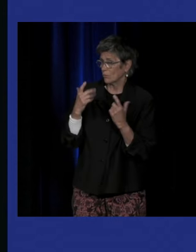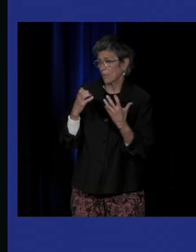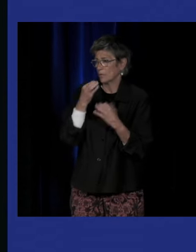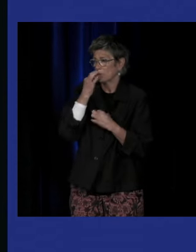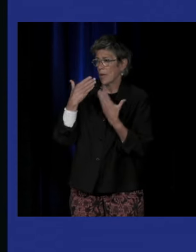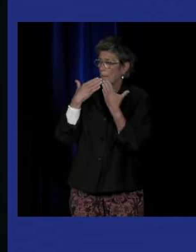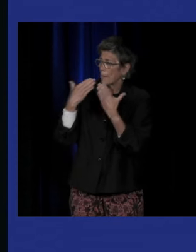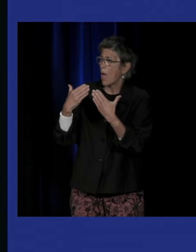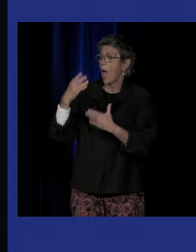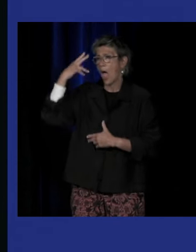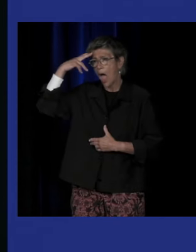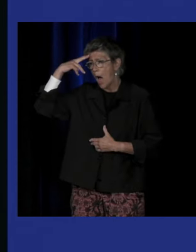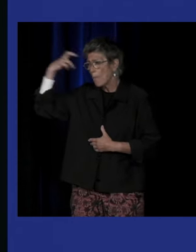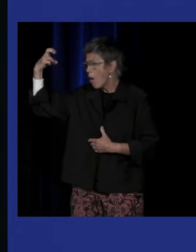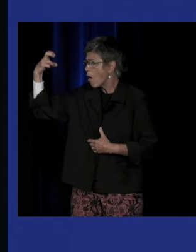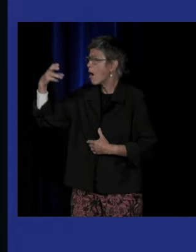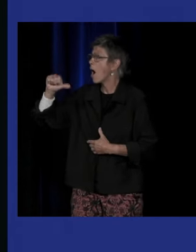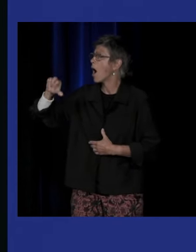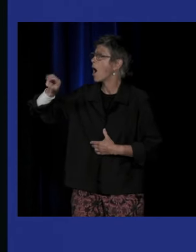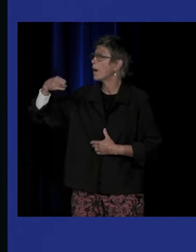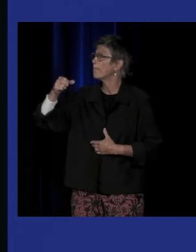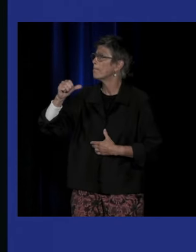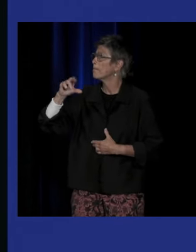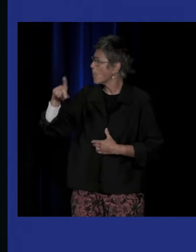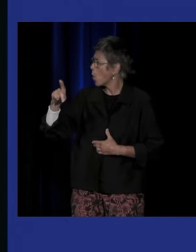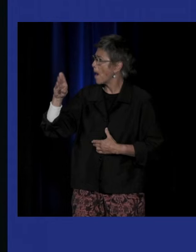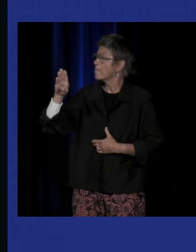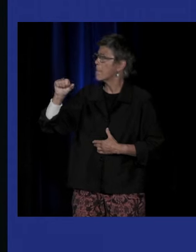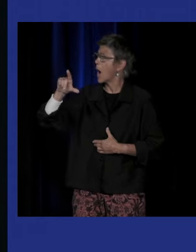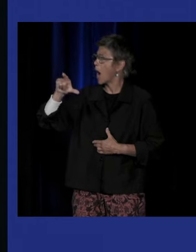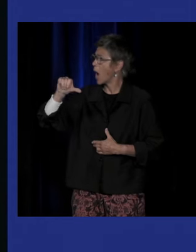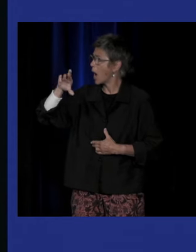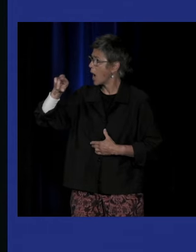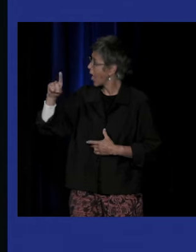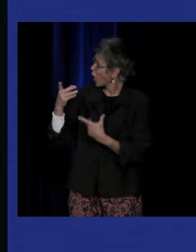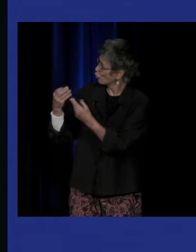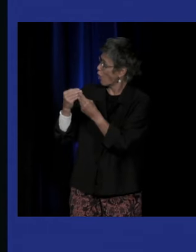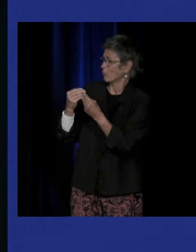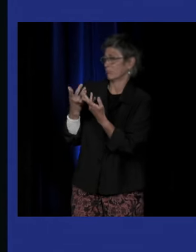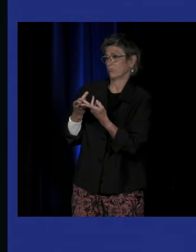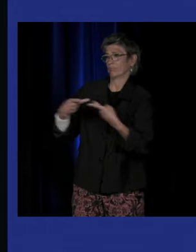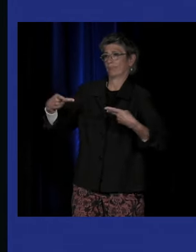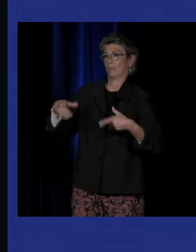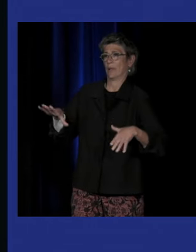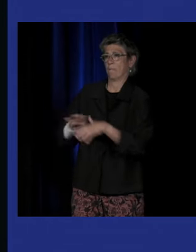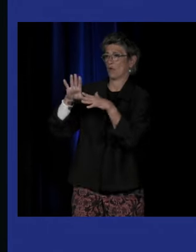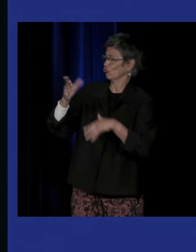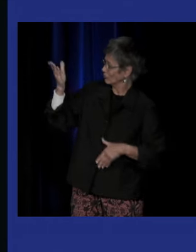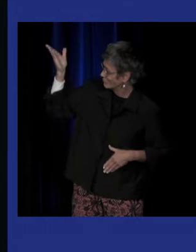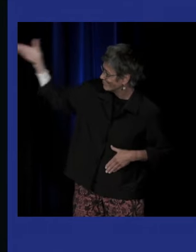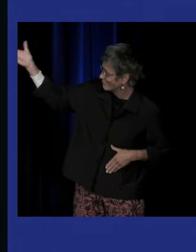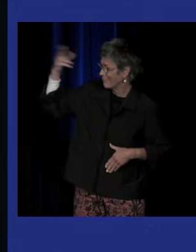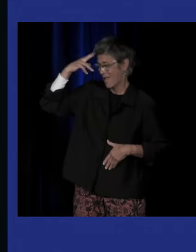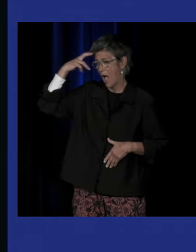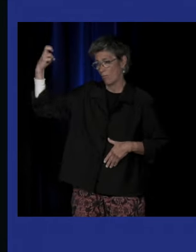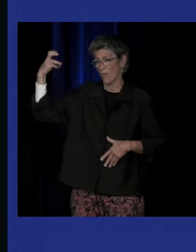remercier Arnaud Ballard qui nous a autorisé, utilisé cette image qui a présenté et qui présente